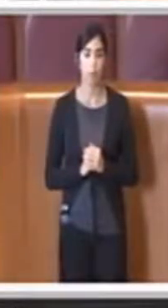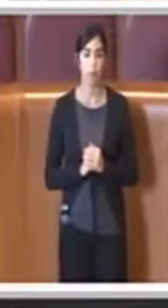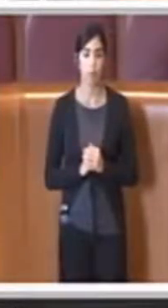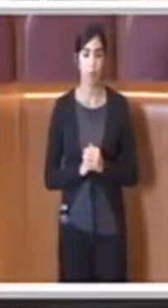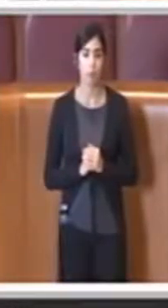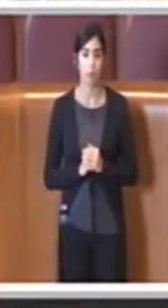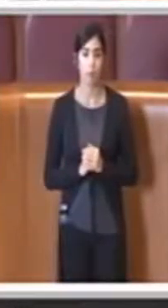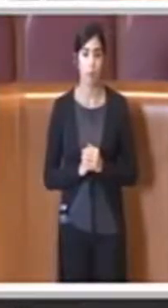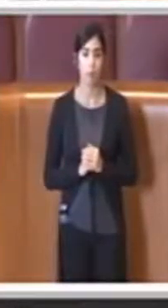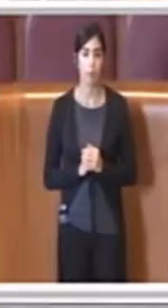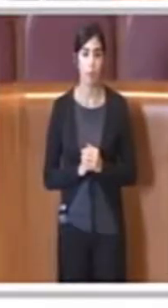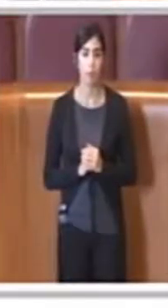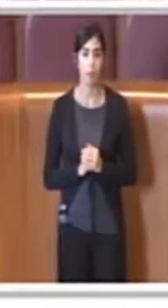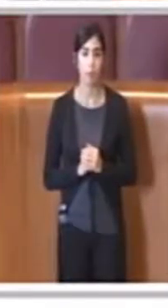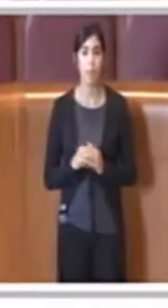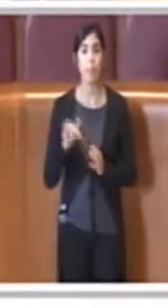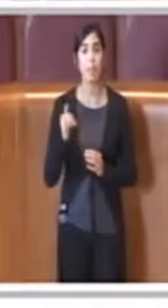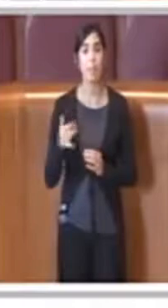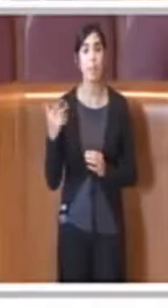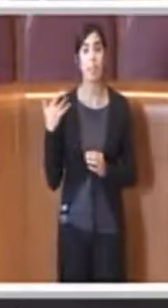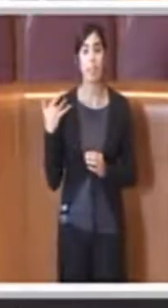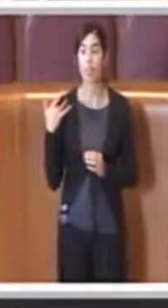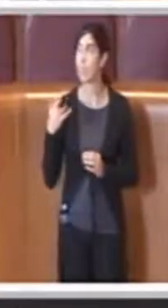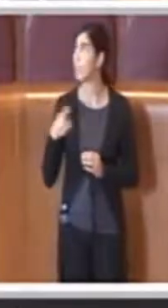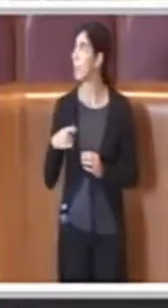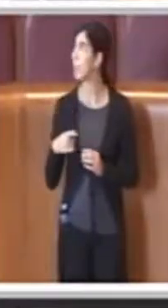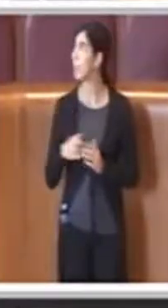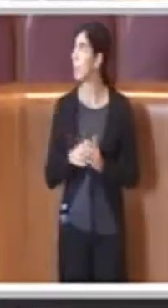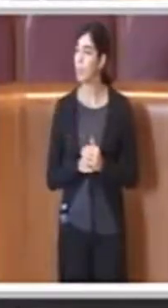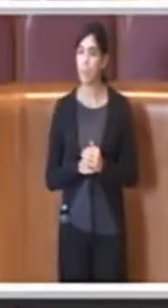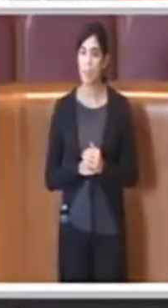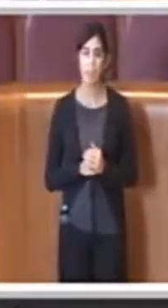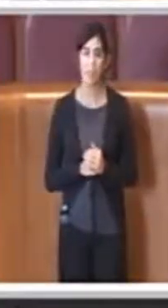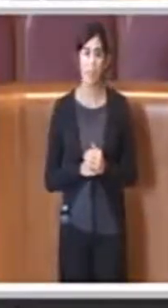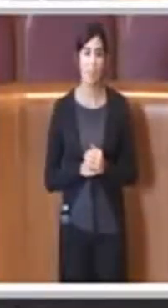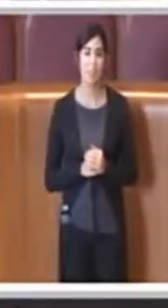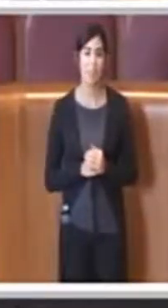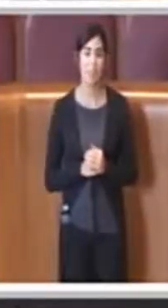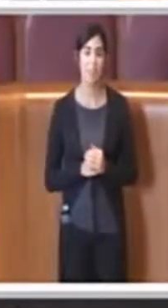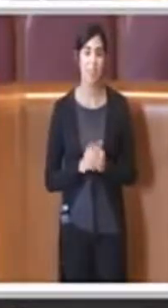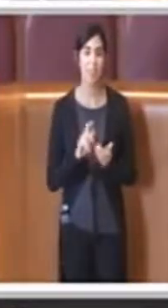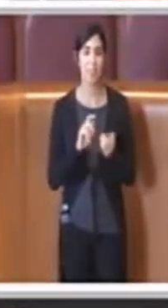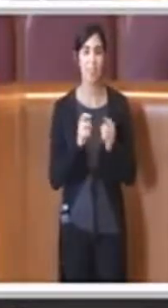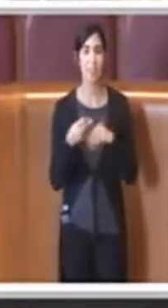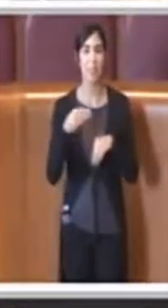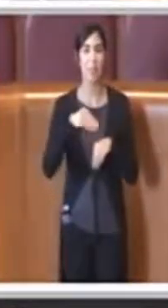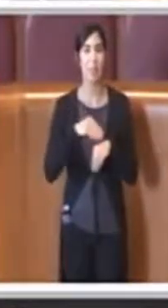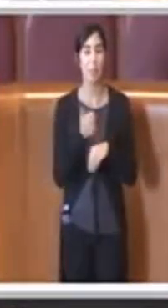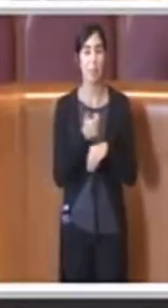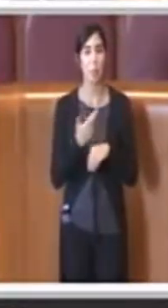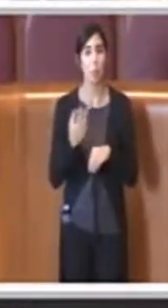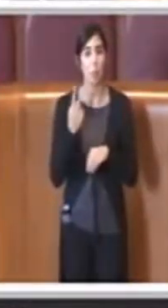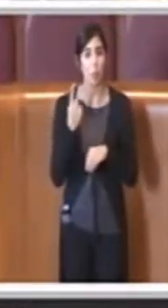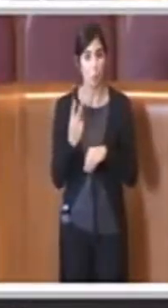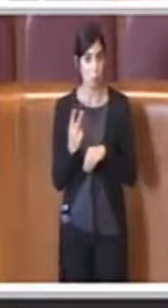Sì, grazie Presidente. L'emendamento numero due di fatto